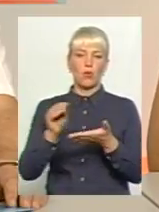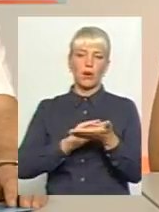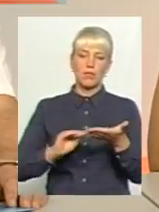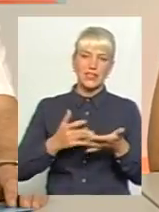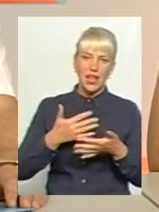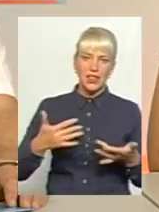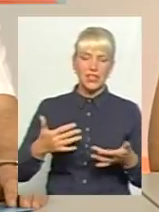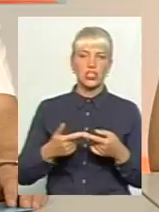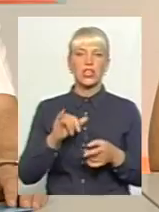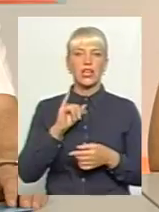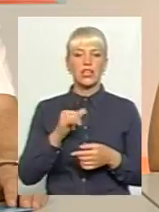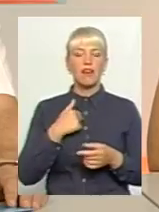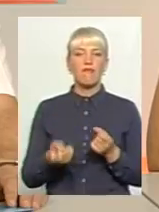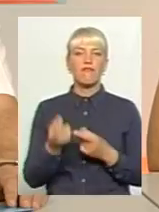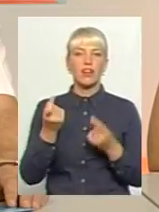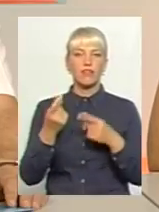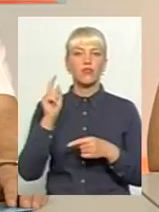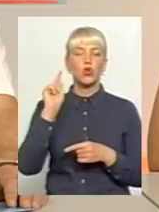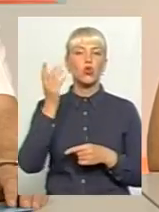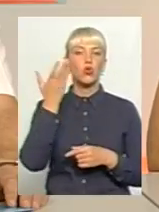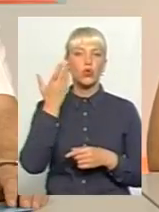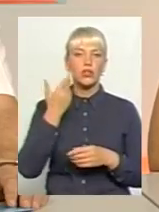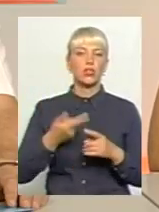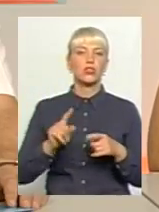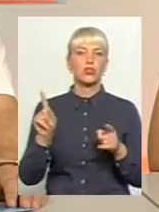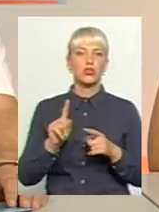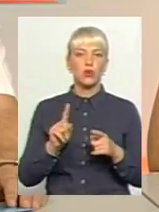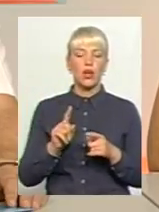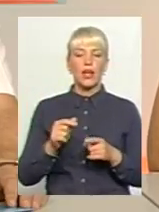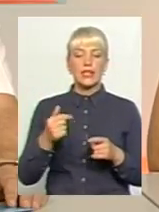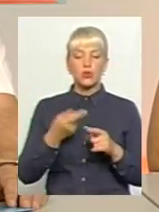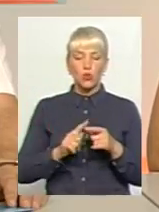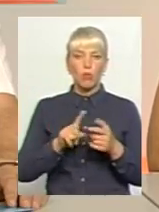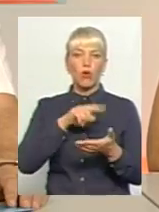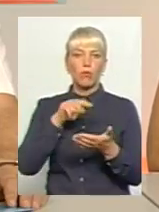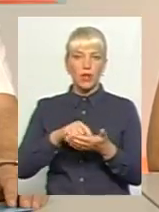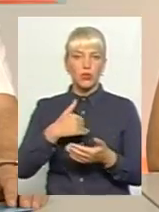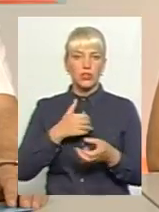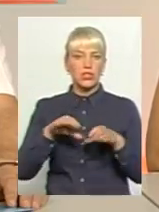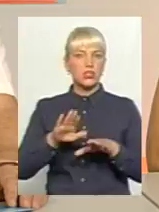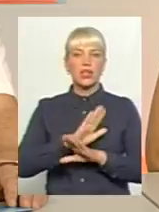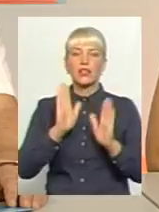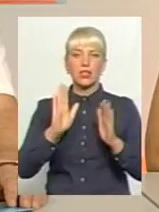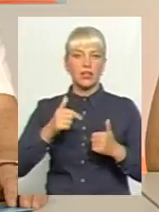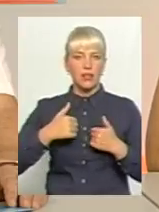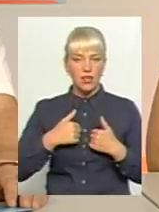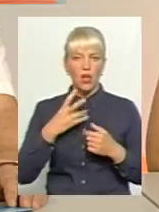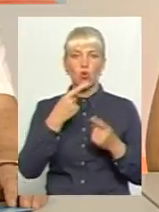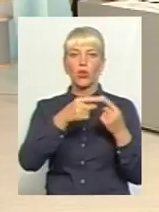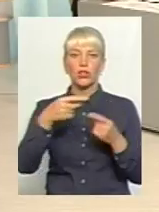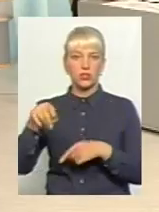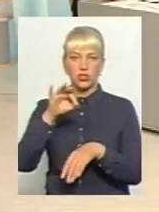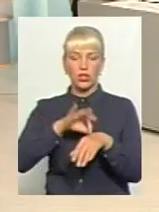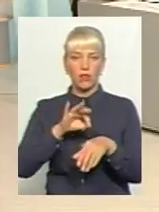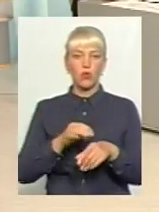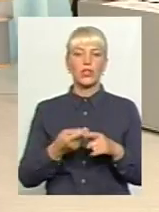речі, але я виявив тоді, що цю проблему піднімав не тільки я, а піднімали до мене хворі. І, ну, в отогі ця проблема вирішилася аж в